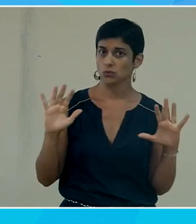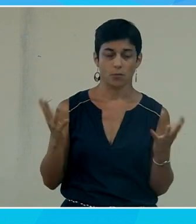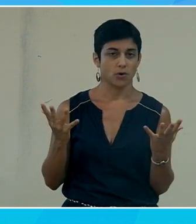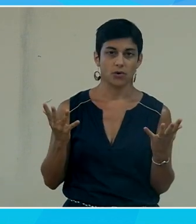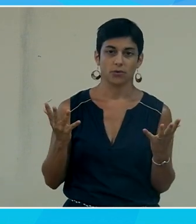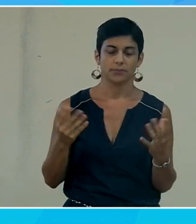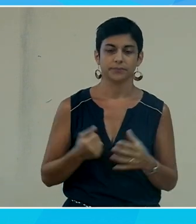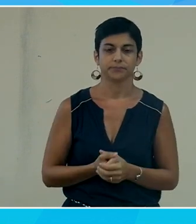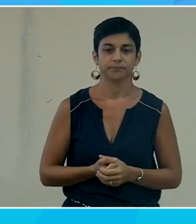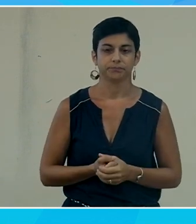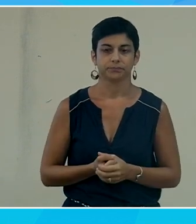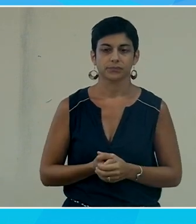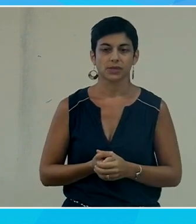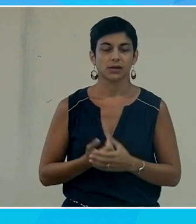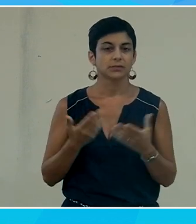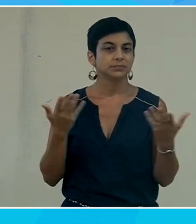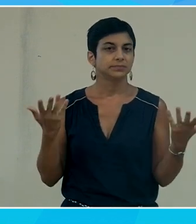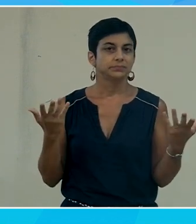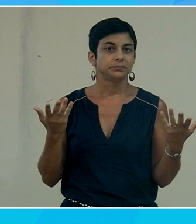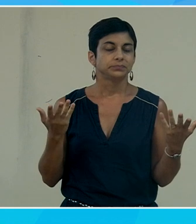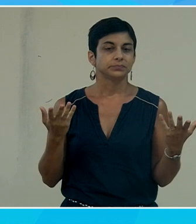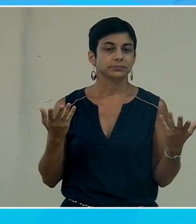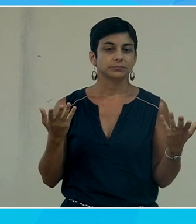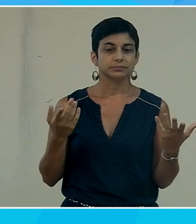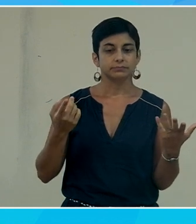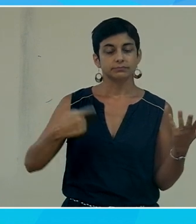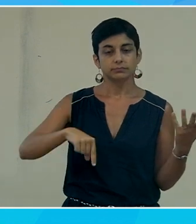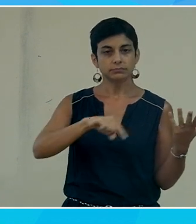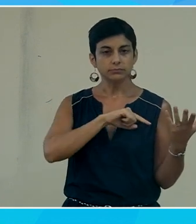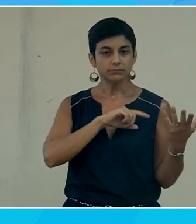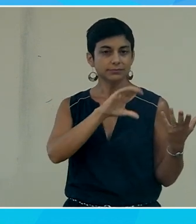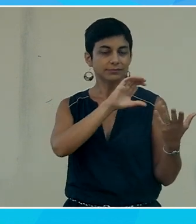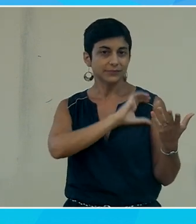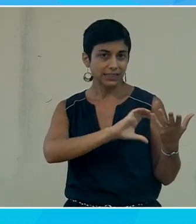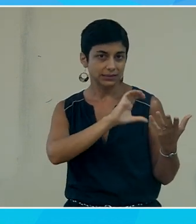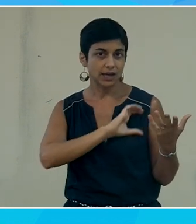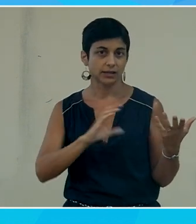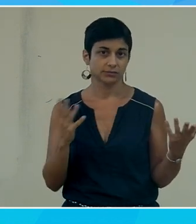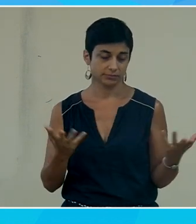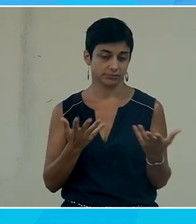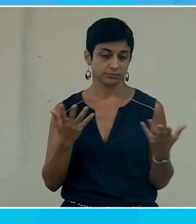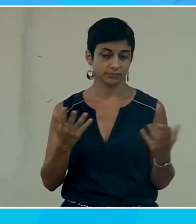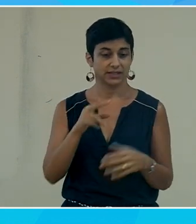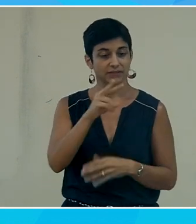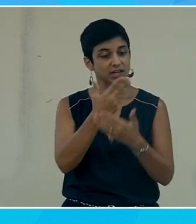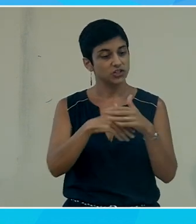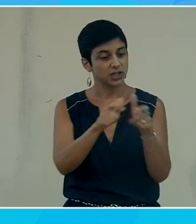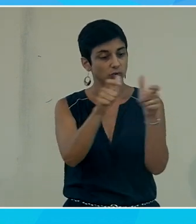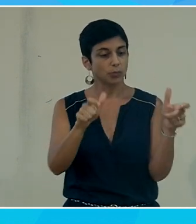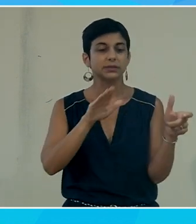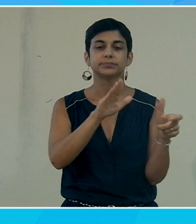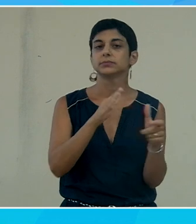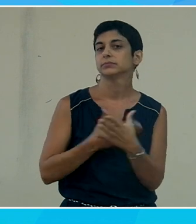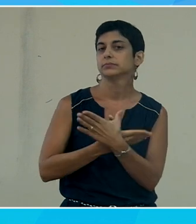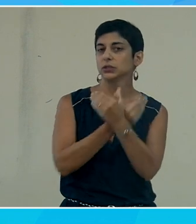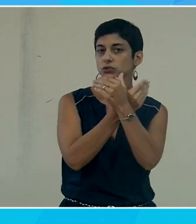le fait est qu'on essaye il y a en fait dans une entreprise comme Microsoft il y a trois